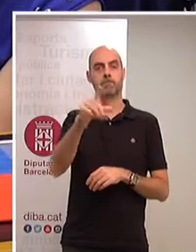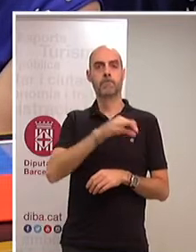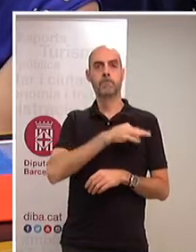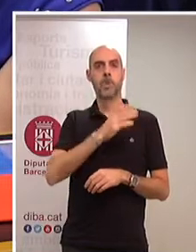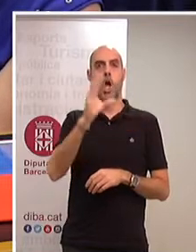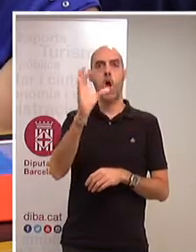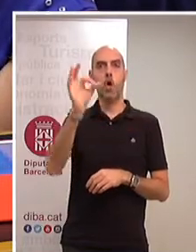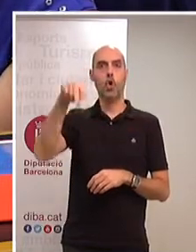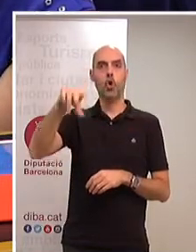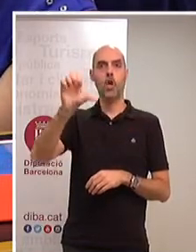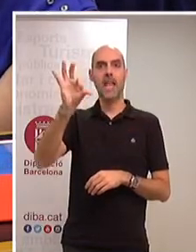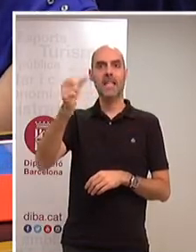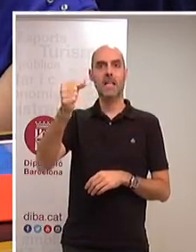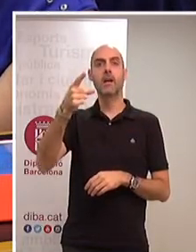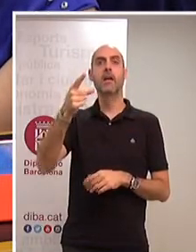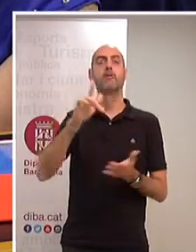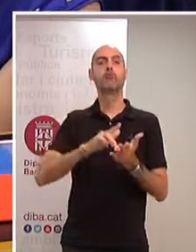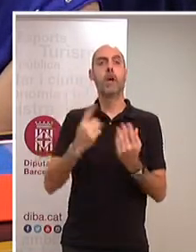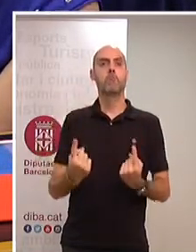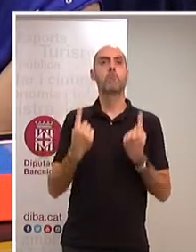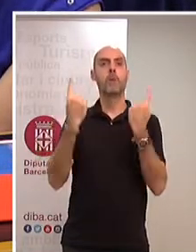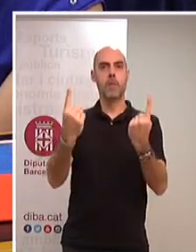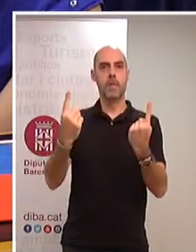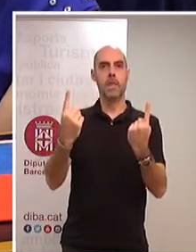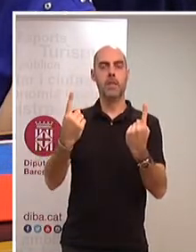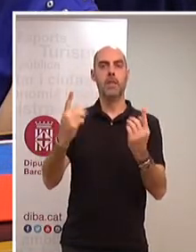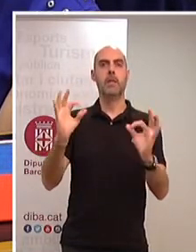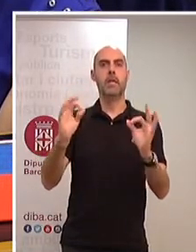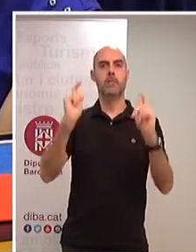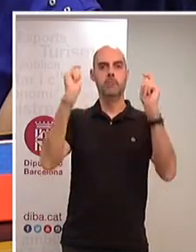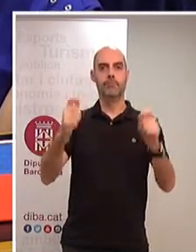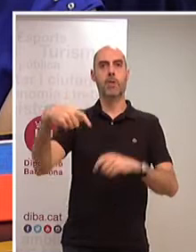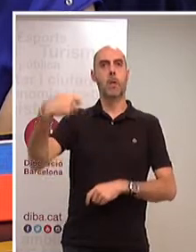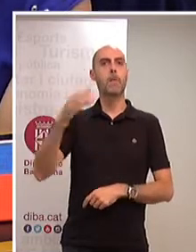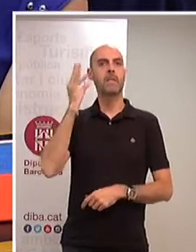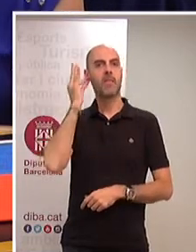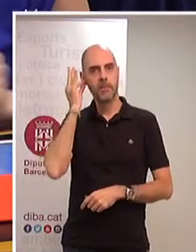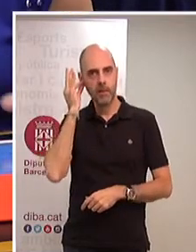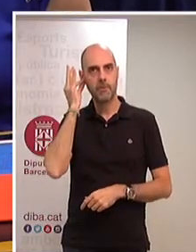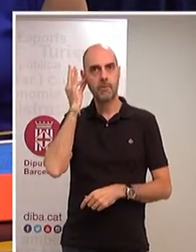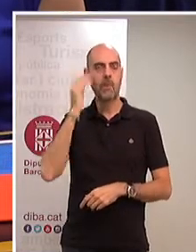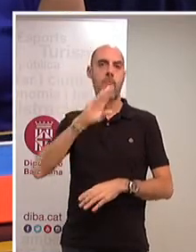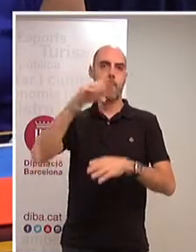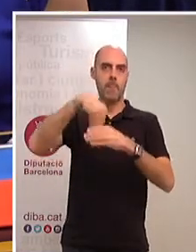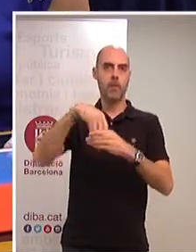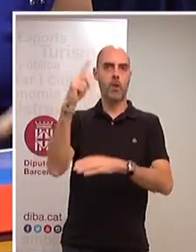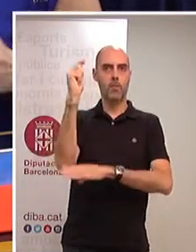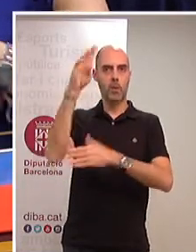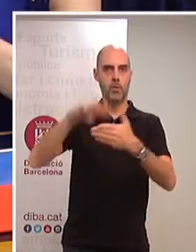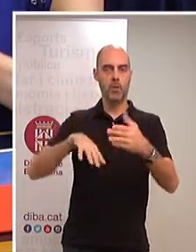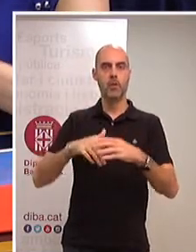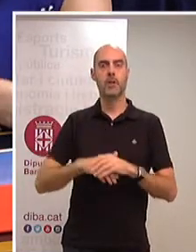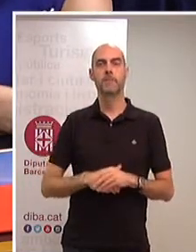estat la primera presidenta a donar d'aquesta institució tan important com és la Diputació de Barcelona. I, de fet,